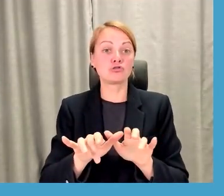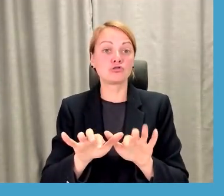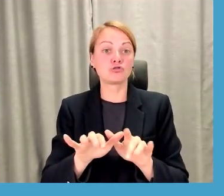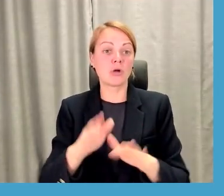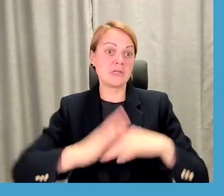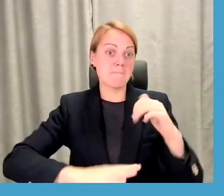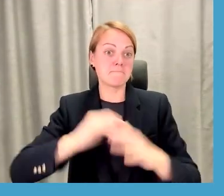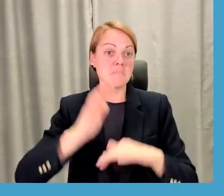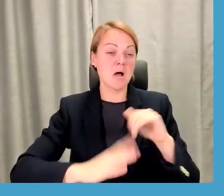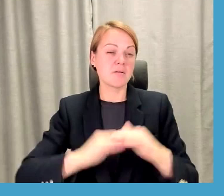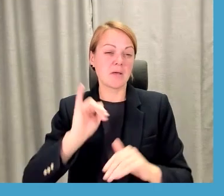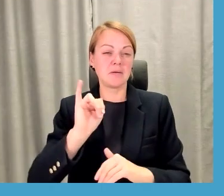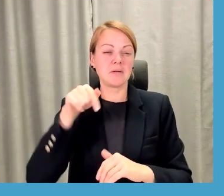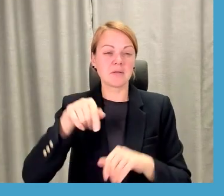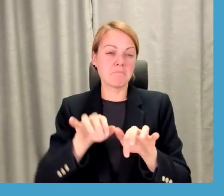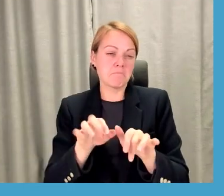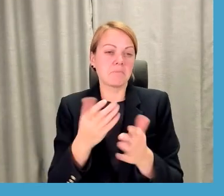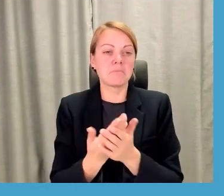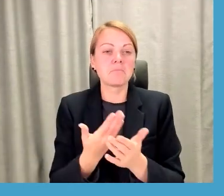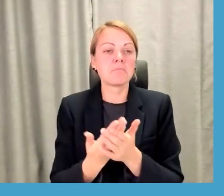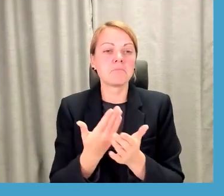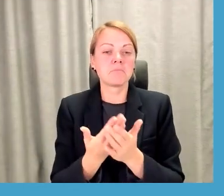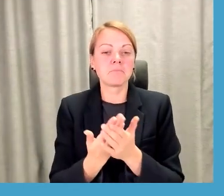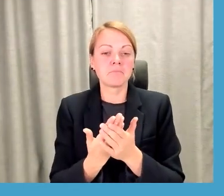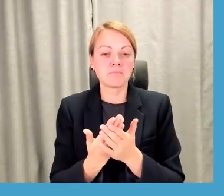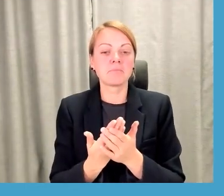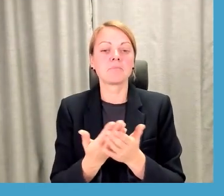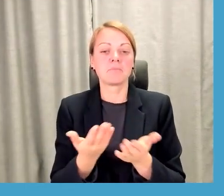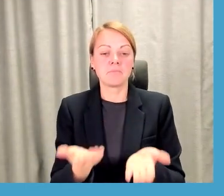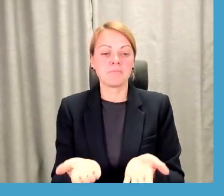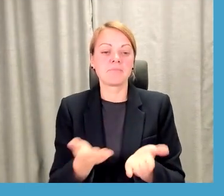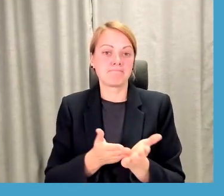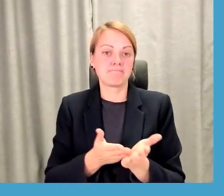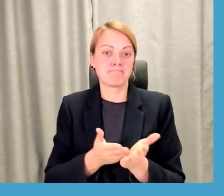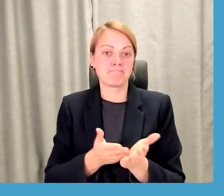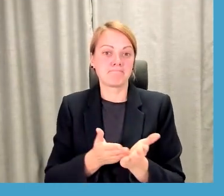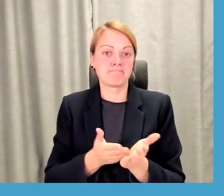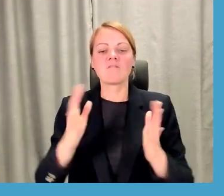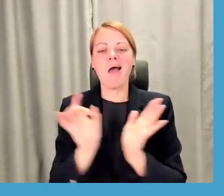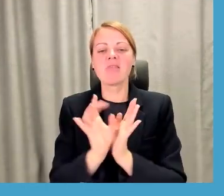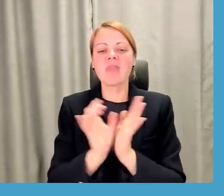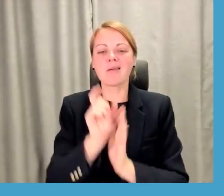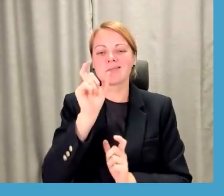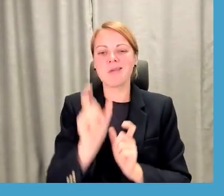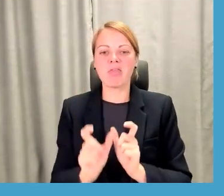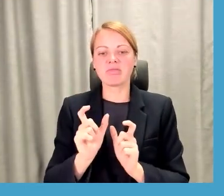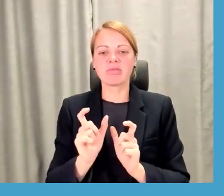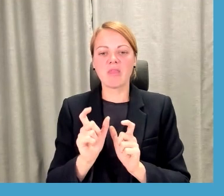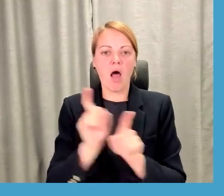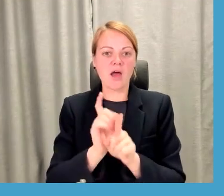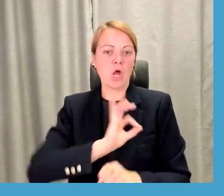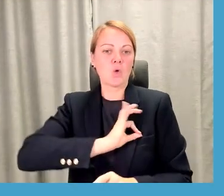iemaņas tātad ar IT infrastruktūru. Vai enerģētikas, kuram ir arī